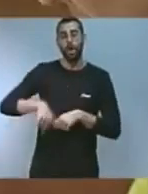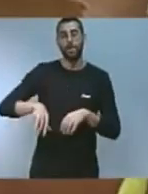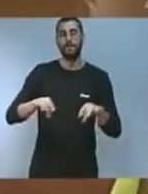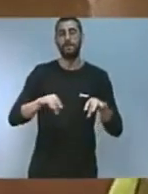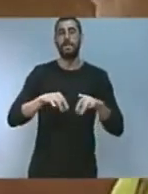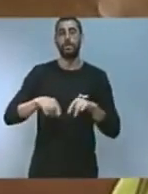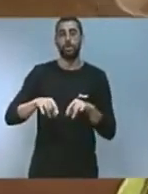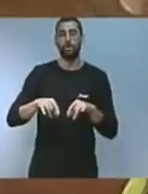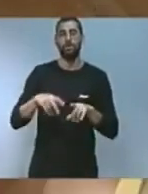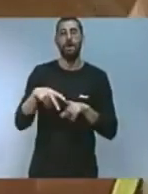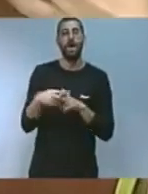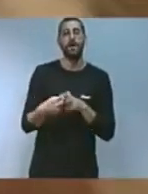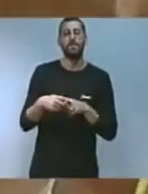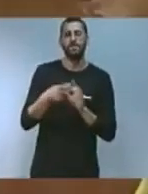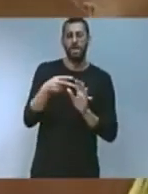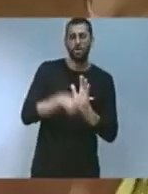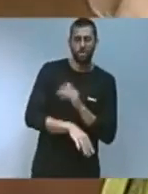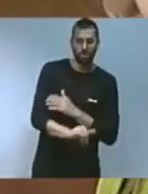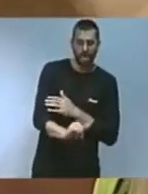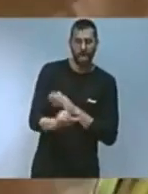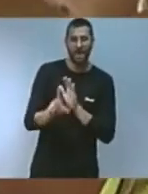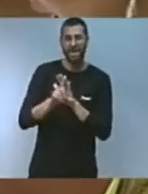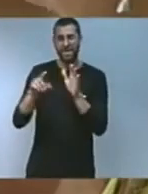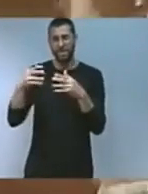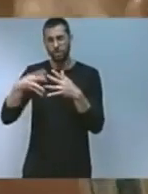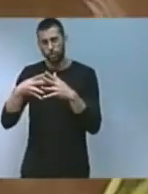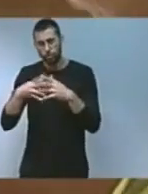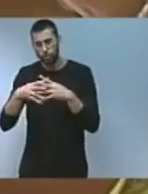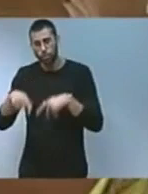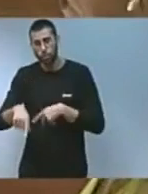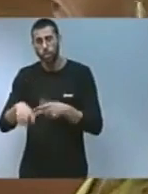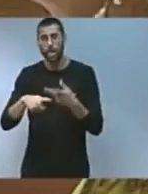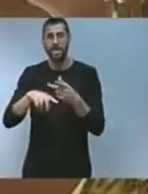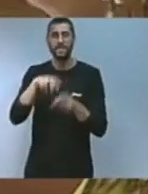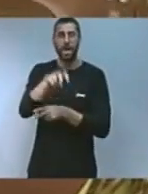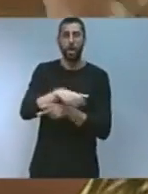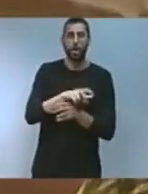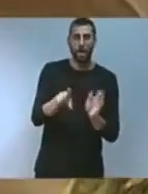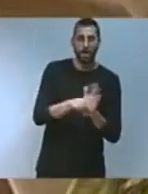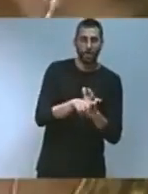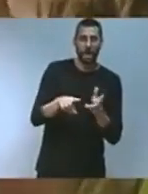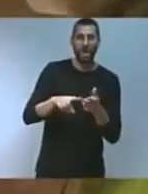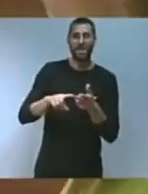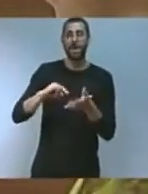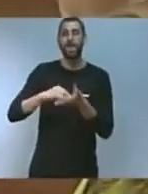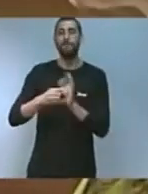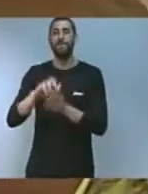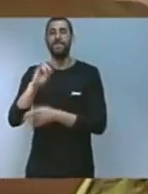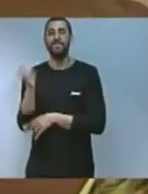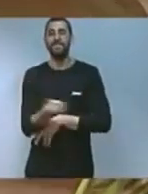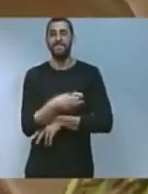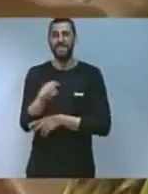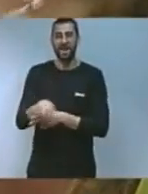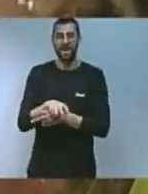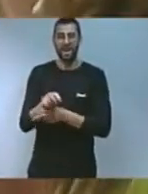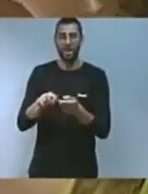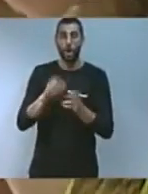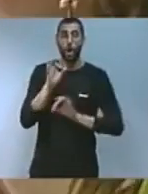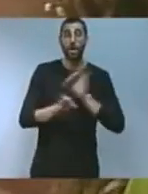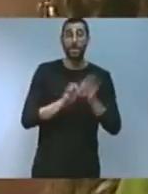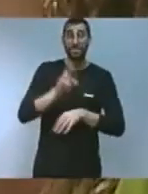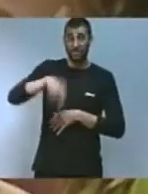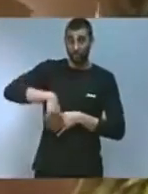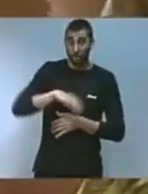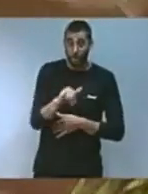ferramentes normatives la llei d'estructures agràries llei de l'horta pla de diversitat agrària tenim estructures organitzatives per a prevenir i per a